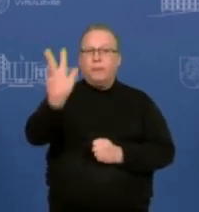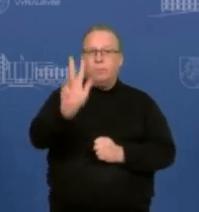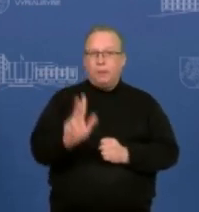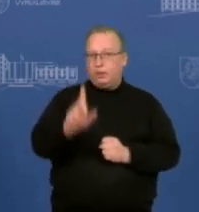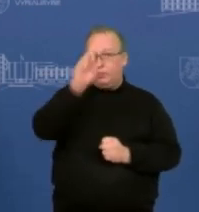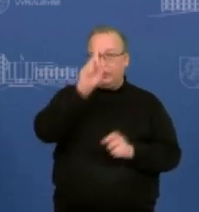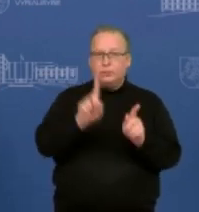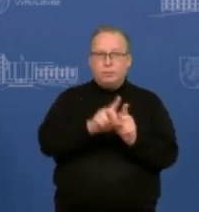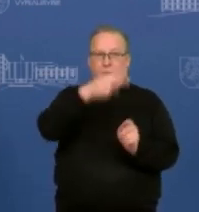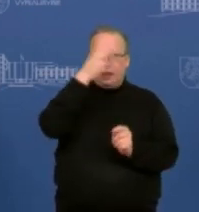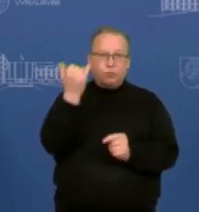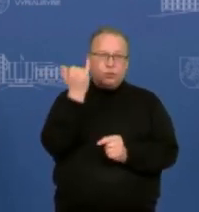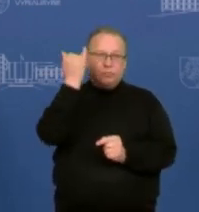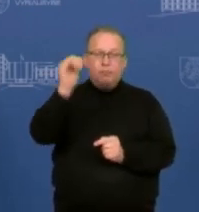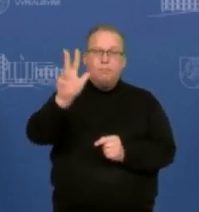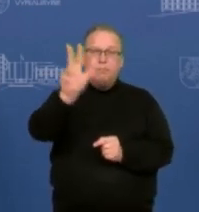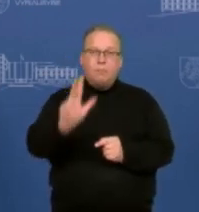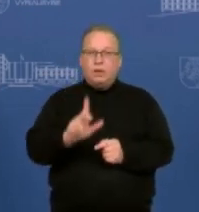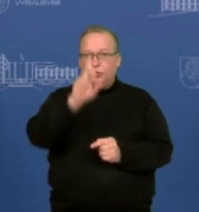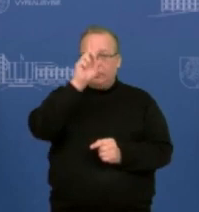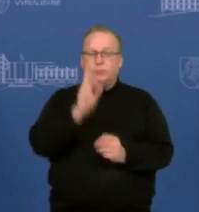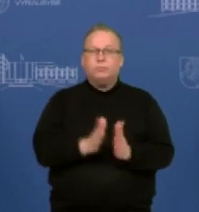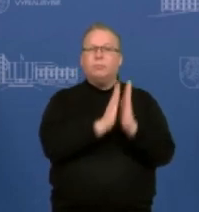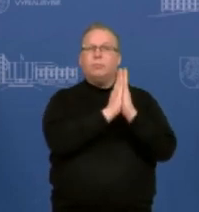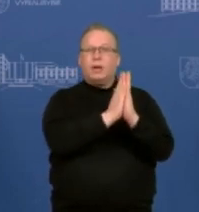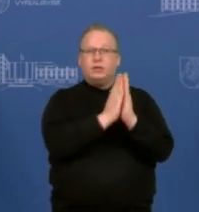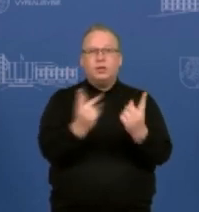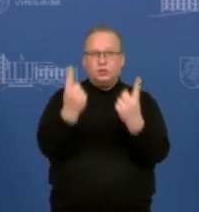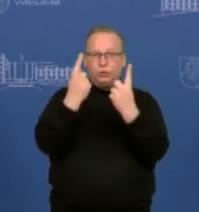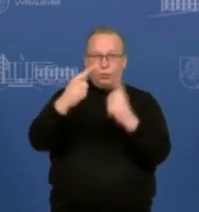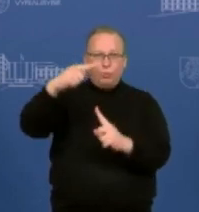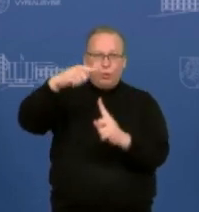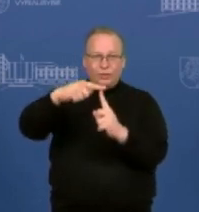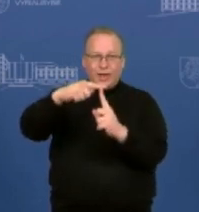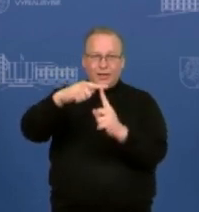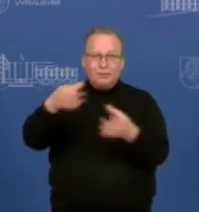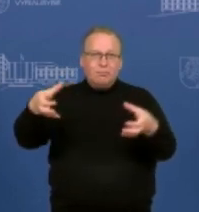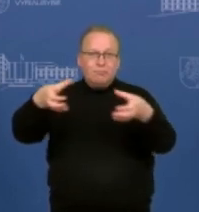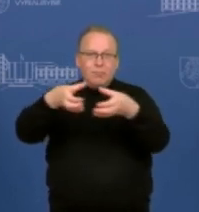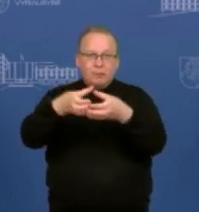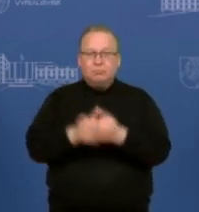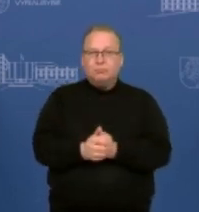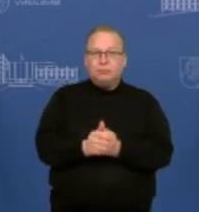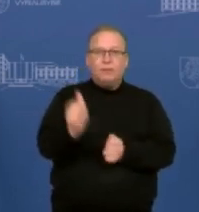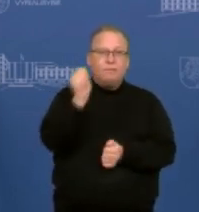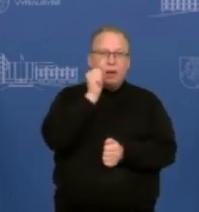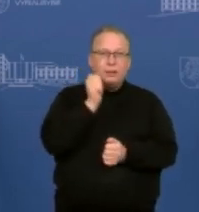valstybių, Lietuvos iniciatyva, Baltijos valstybės kreipės į saugumo tarybą, kreipėjimas jis buvo padarytis vakar,